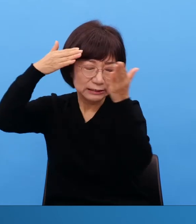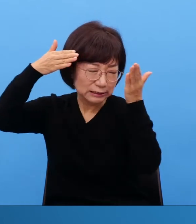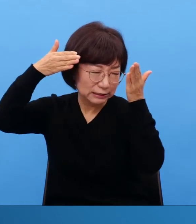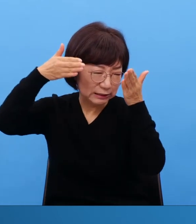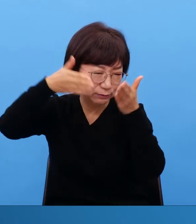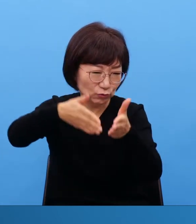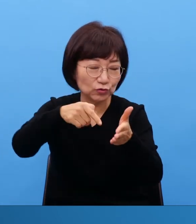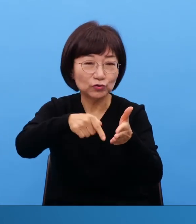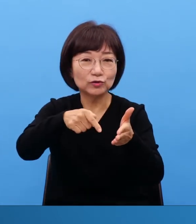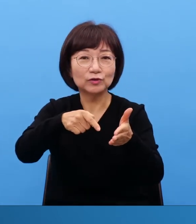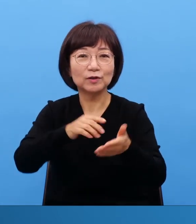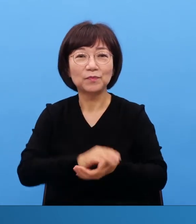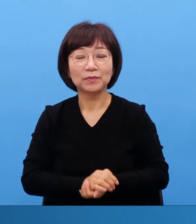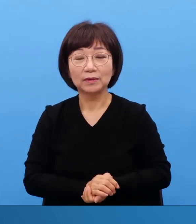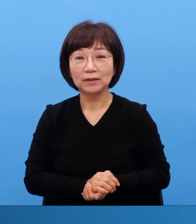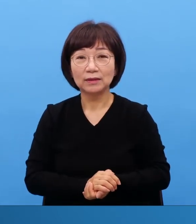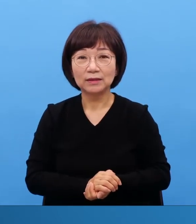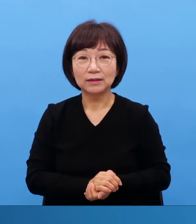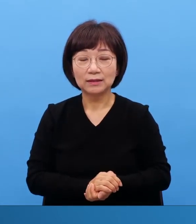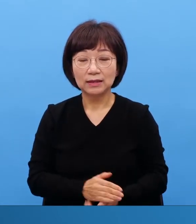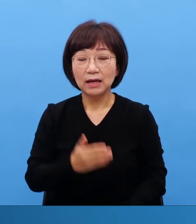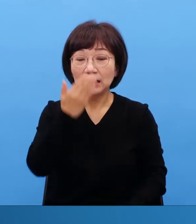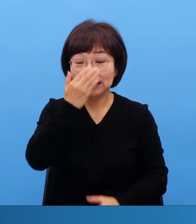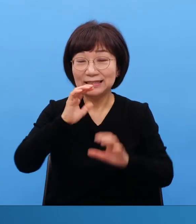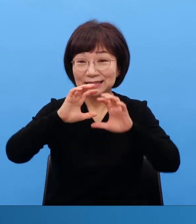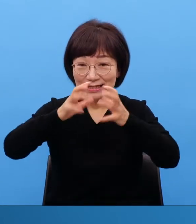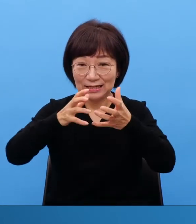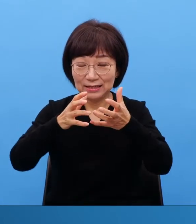이스라엘이 돌아오는 시간표는 두 가지였습니다